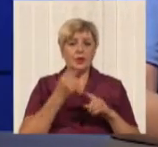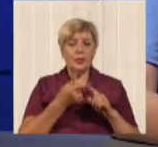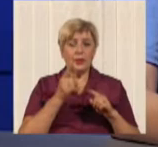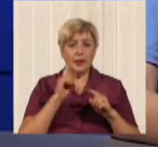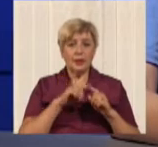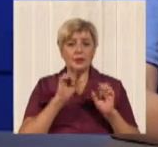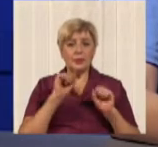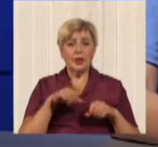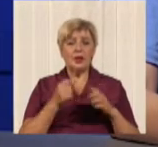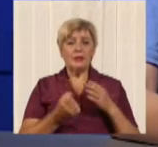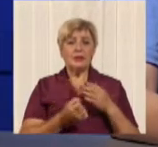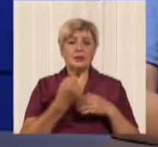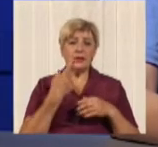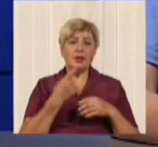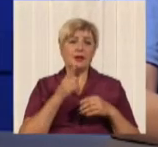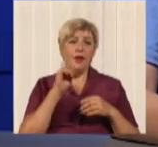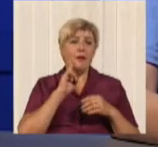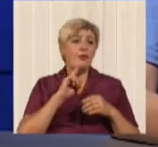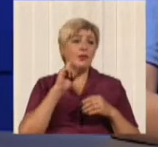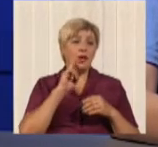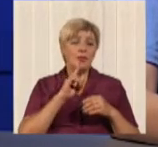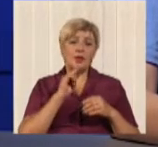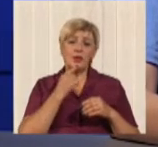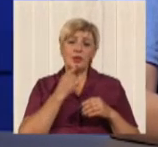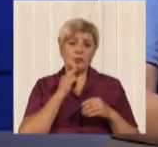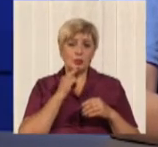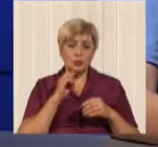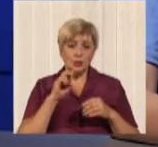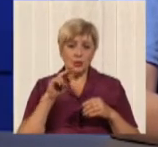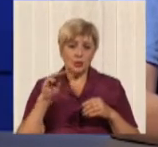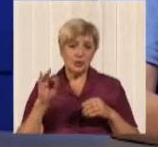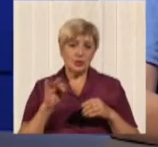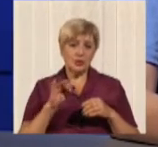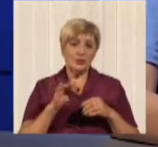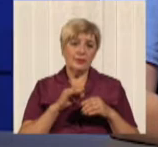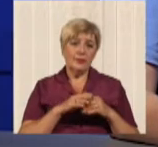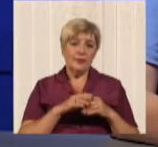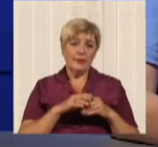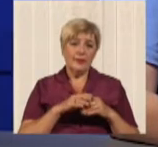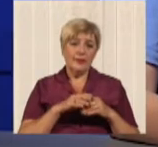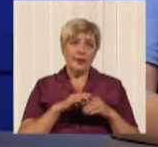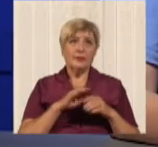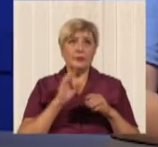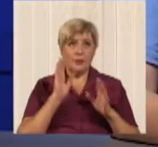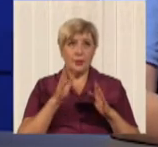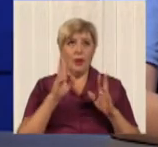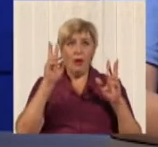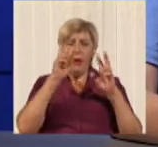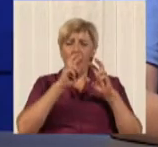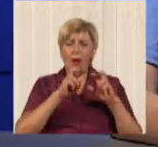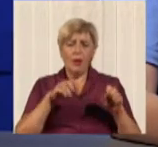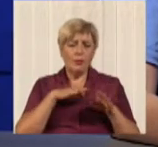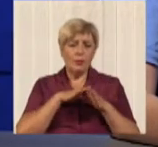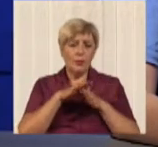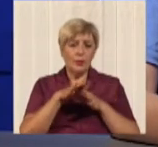подобні трудності. Я думаю, це временні трудності, так як в ближайшого часу, наскільки мені запланирован повний осмотр всіх систем кондиціонування по